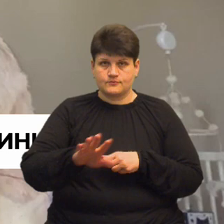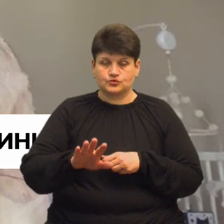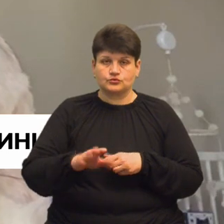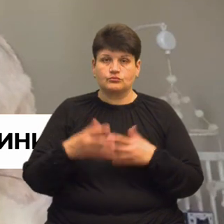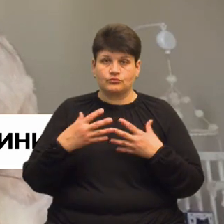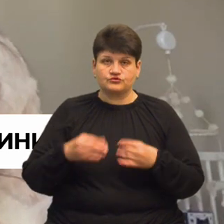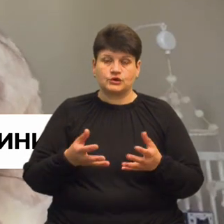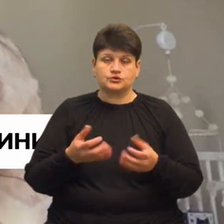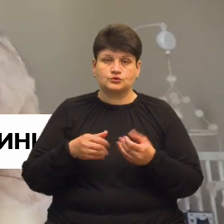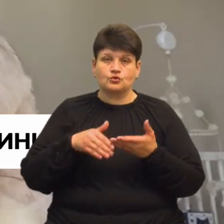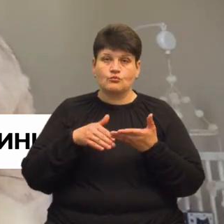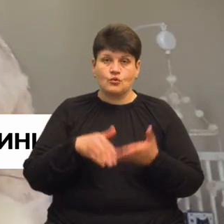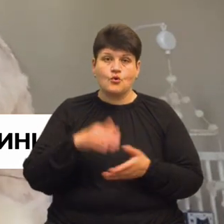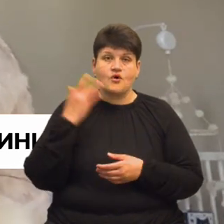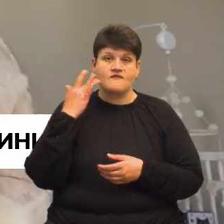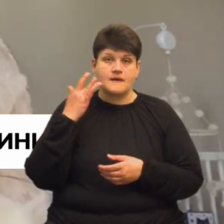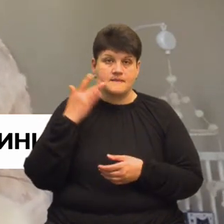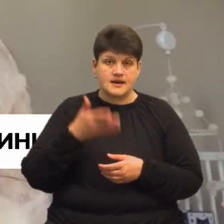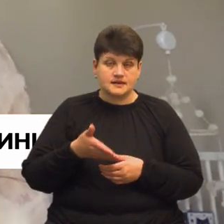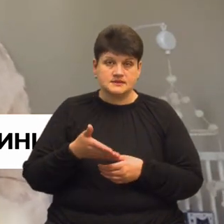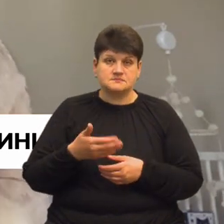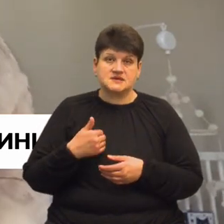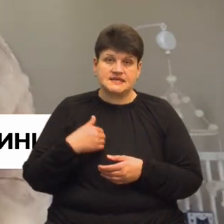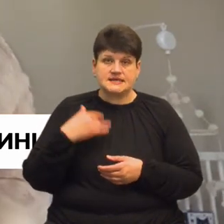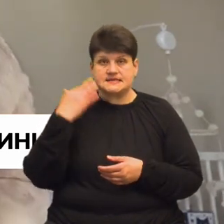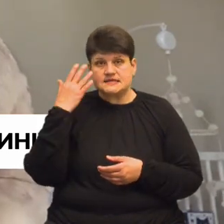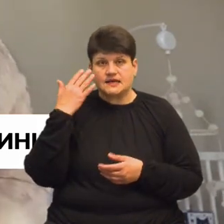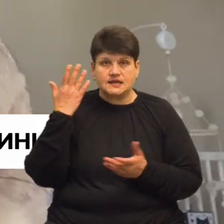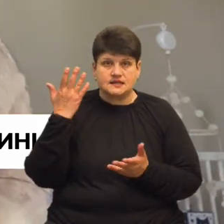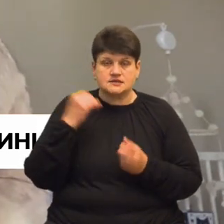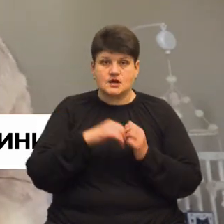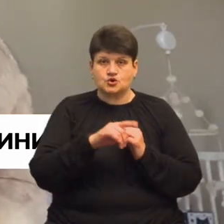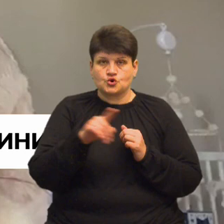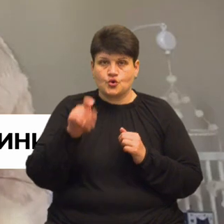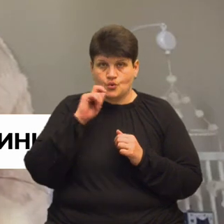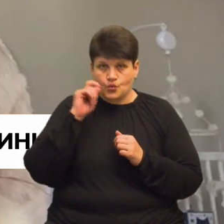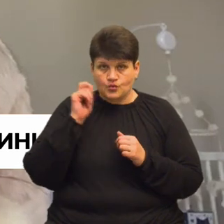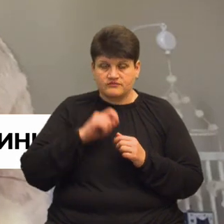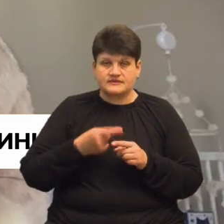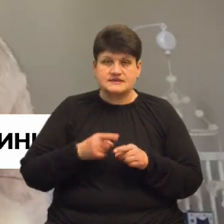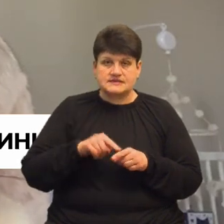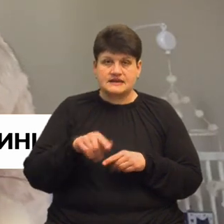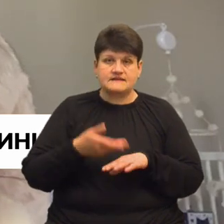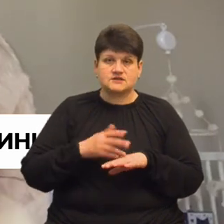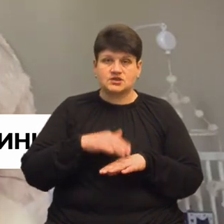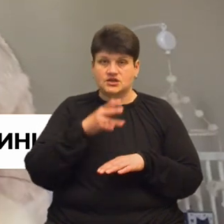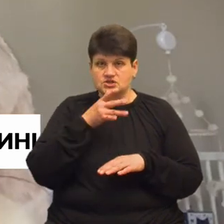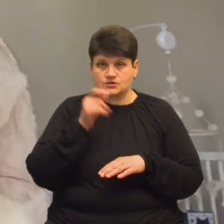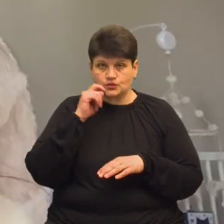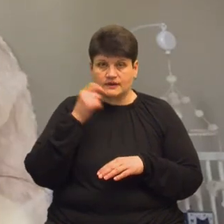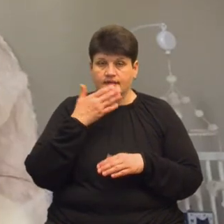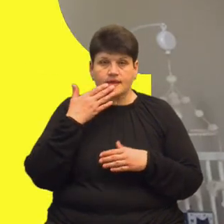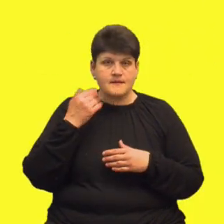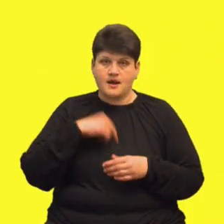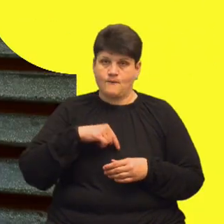отримавши допомогу в Америці, мені здається, що кожен українць в такий нелегкий час для України не має такого